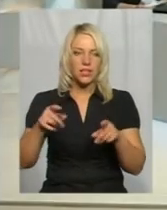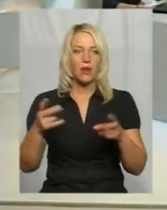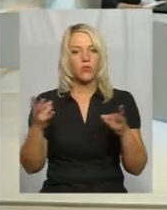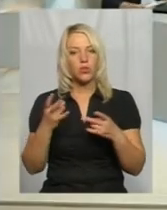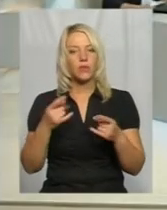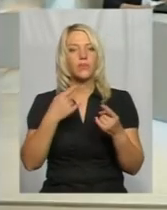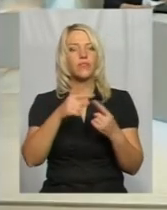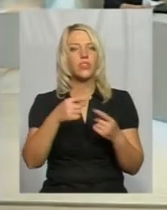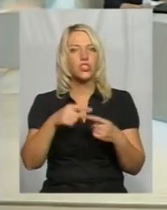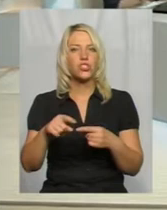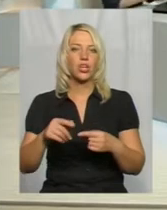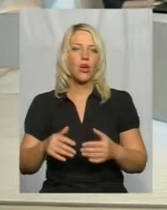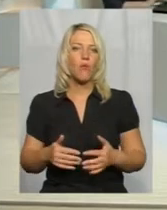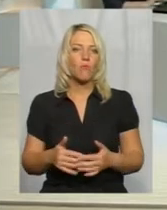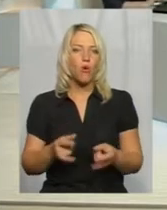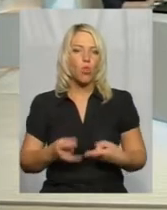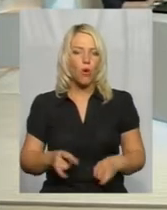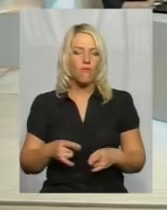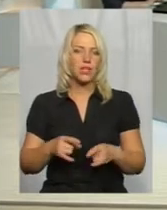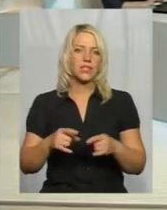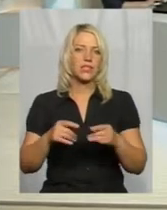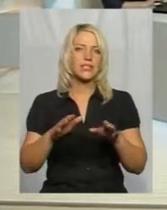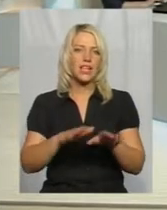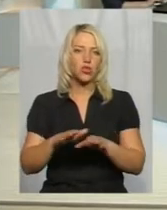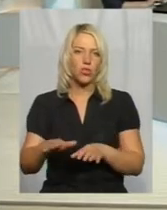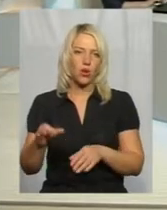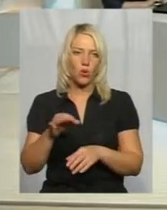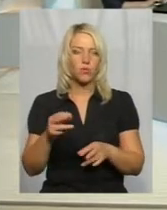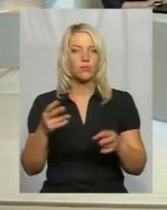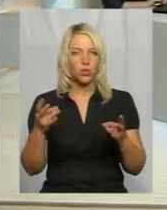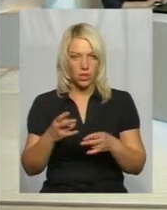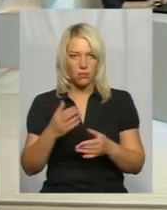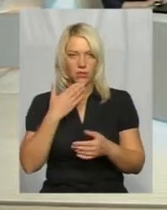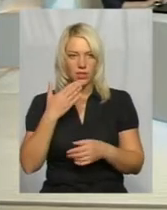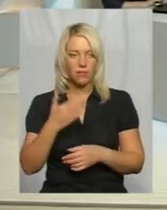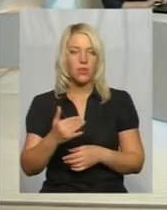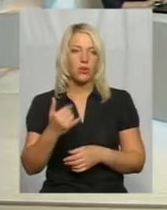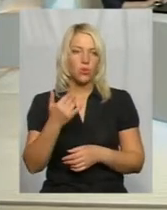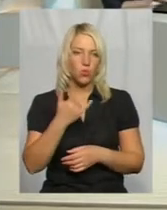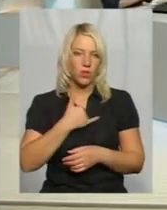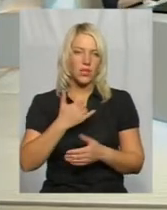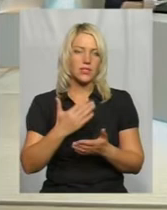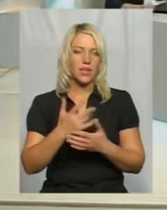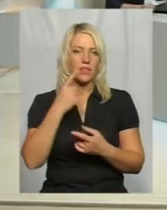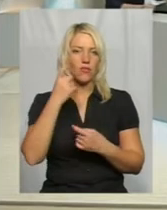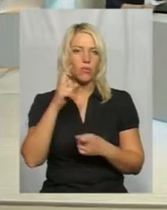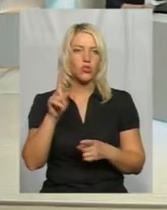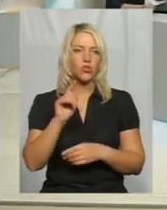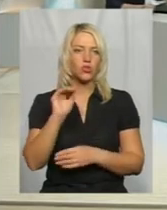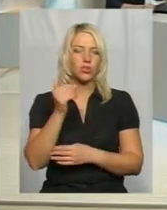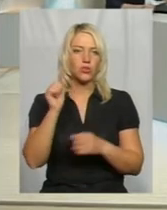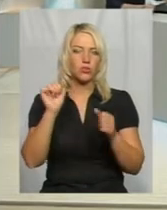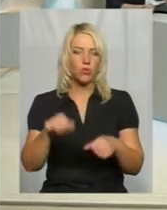області? Ну, вони звичайно потрібні і вони практично, і в нас, наприклад, існує інформація, що дитину можна